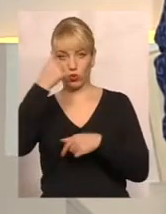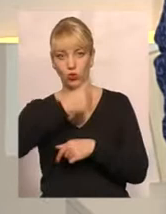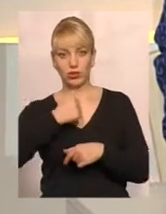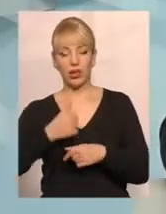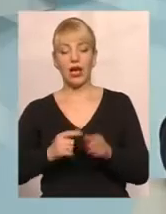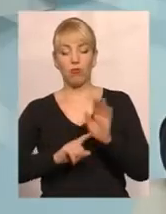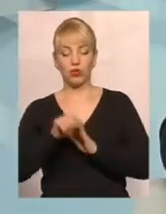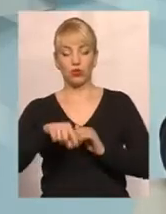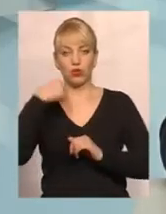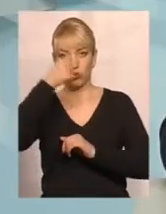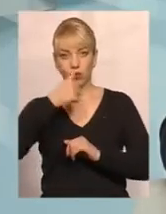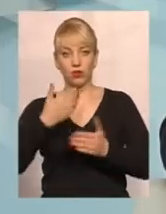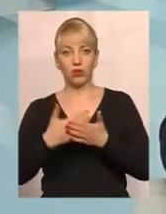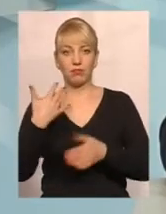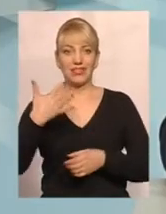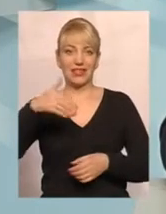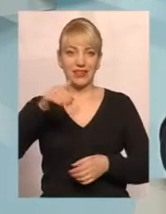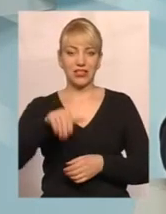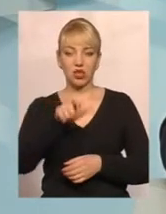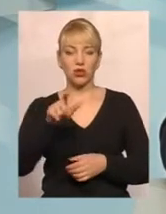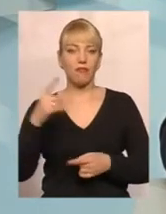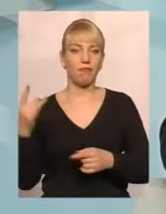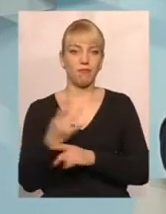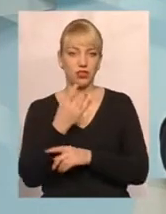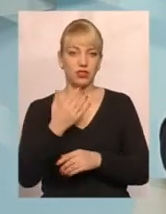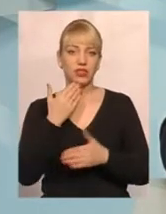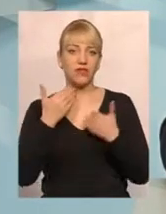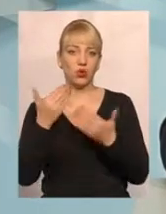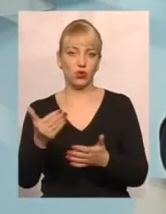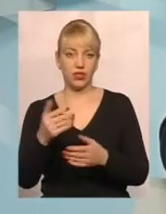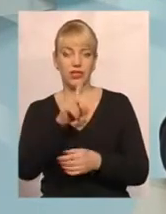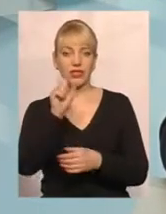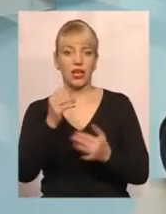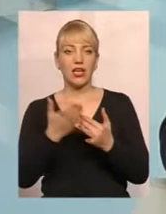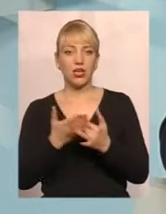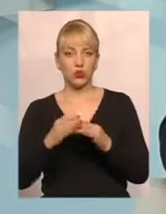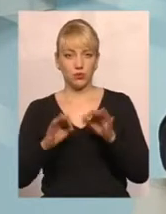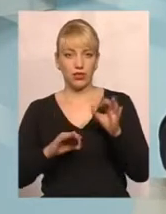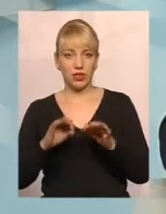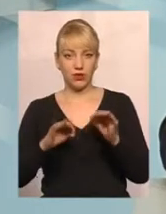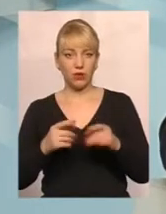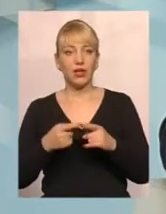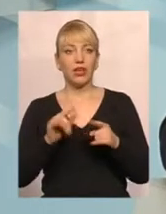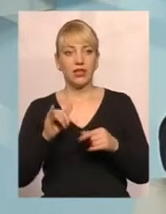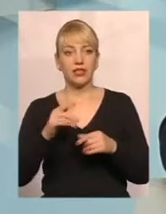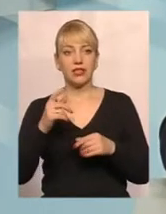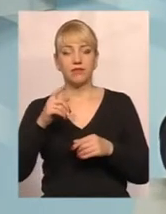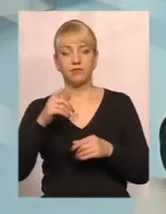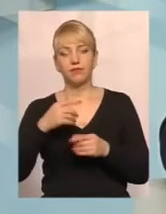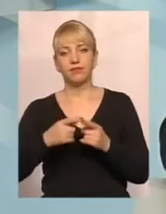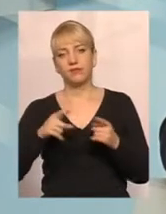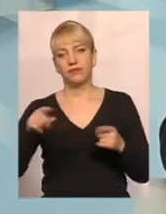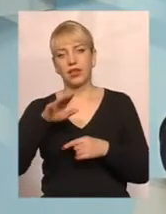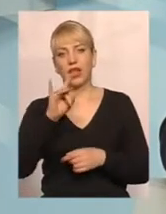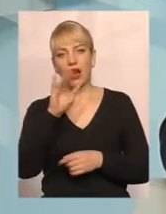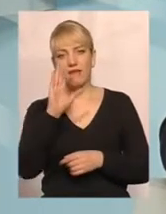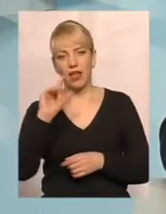початку цього року близько 50 тисяч вперше звернулося за наданням субсидій. Протягом, з травня місяця,